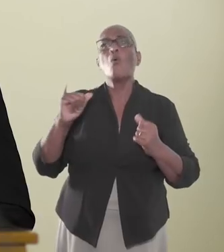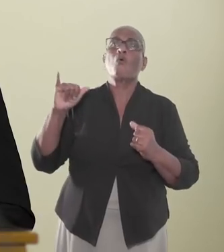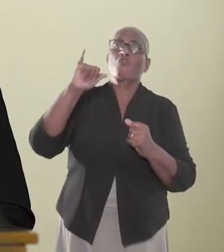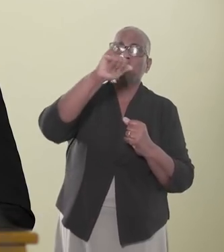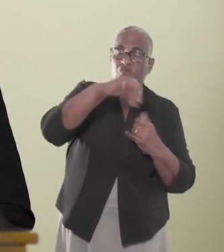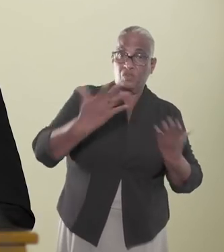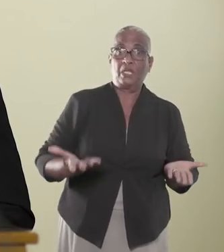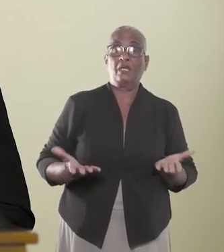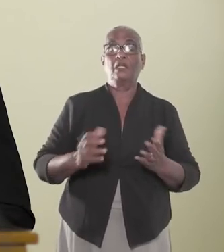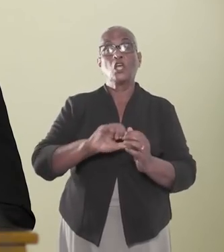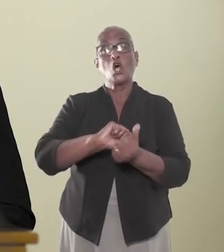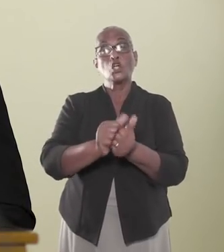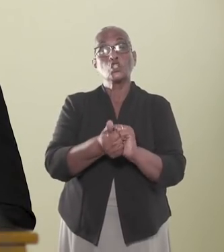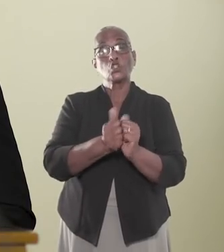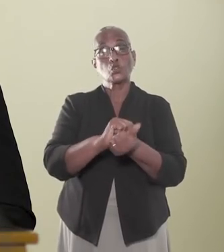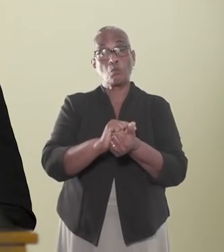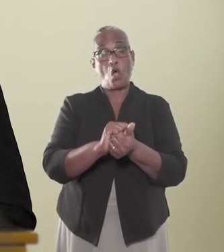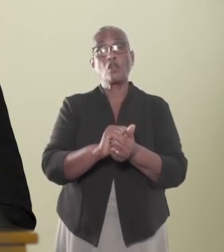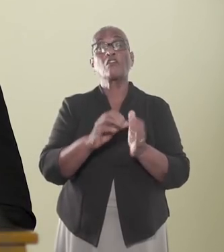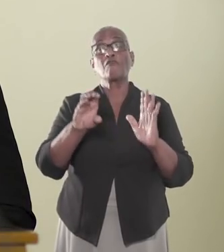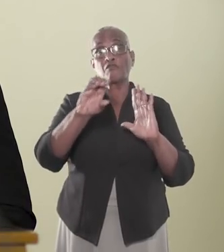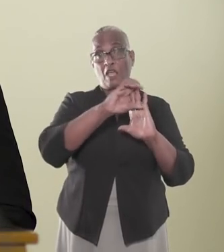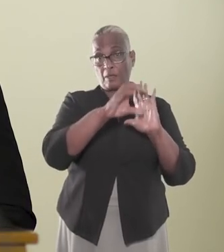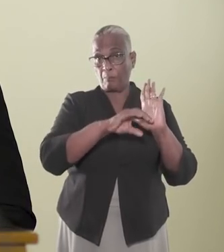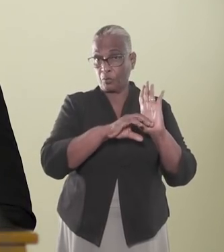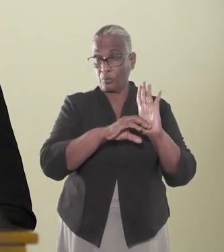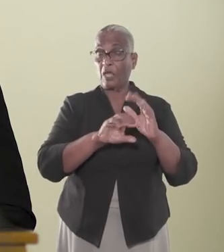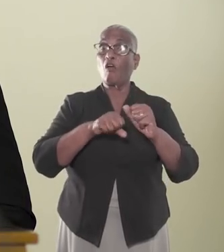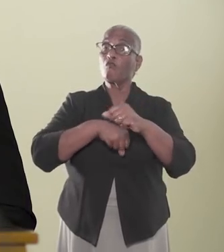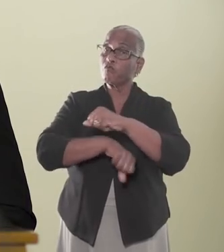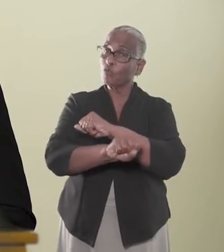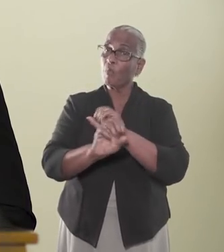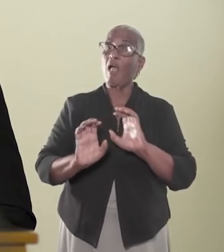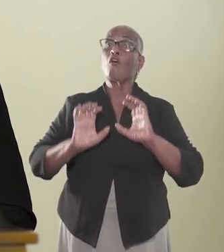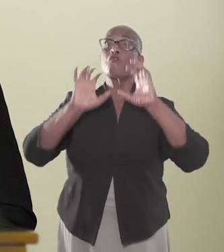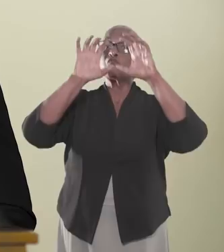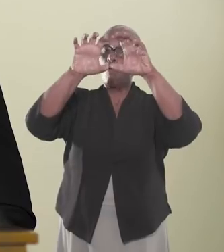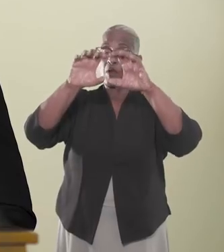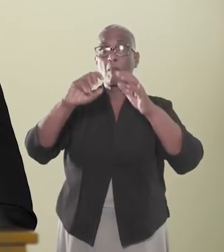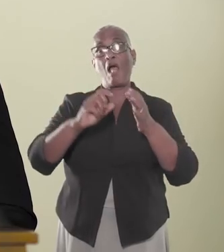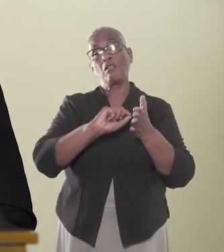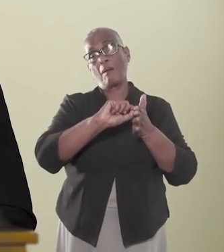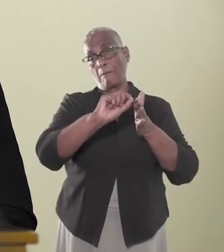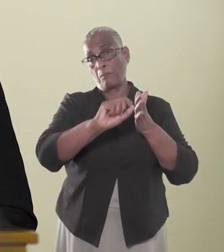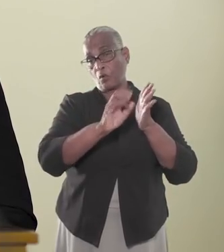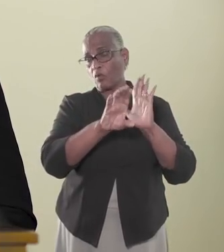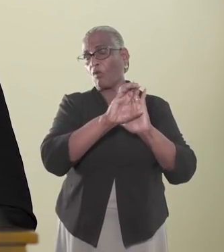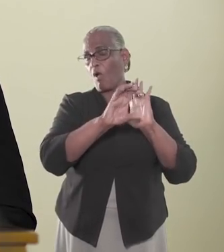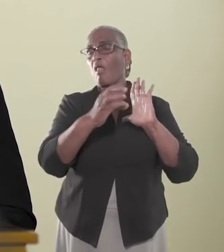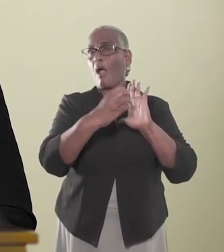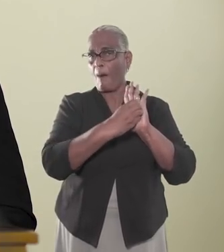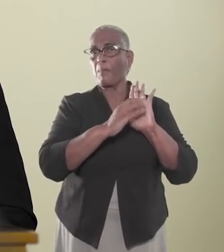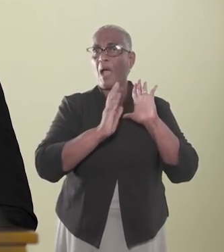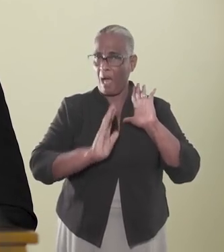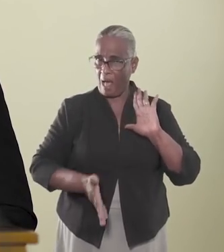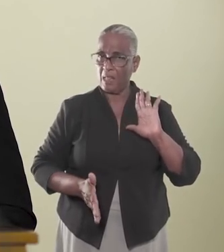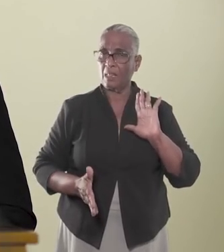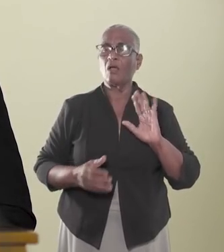Met betrekking tot recreatieve sporten mag gesteld worden dat de protocollen voor voetbal en volleybal reeds zijn vastgesteld.